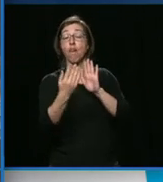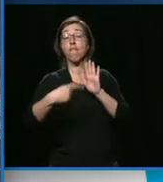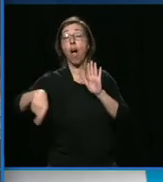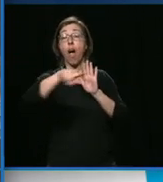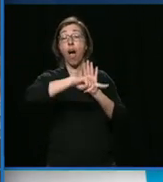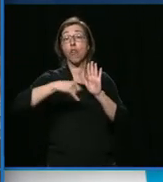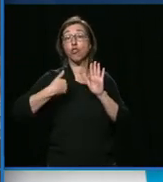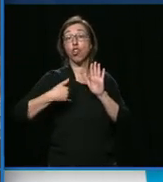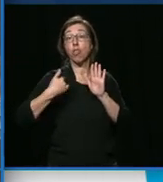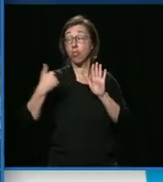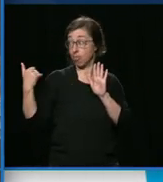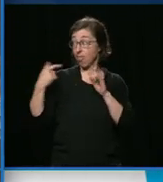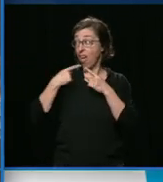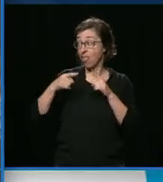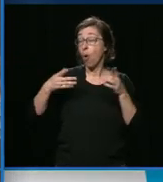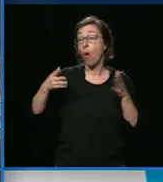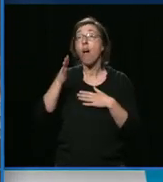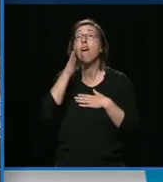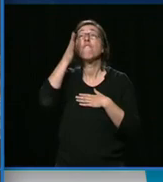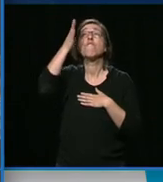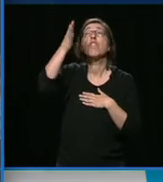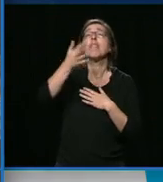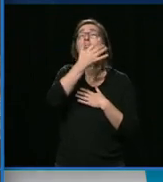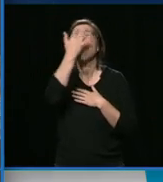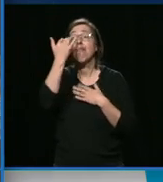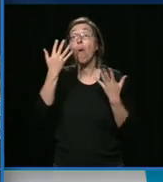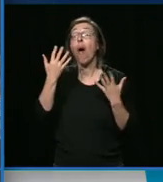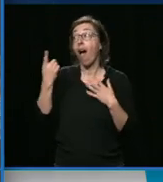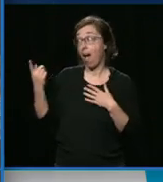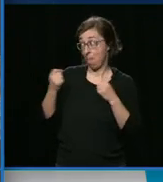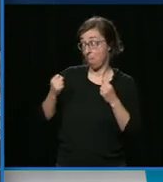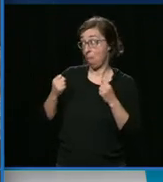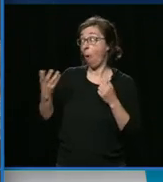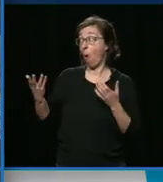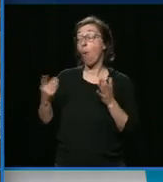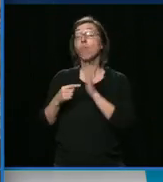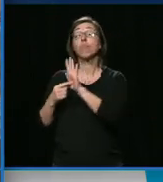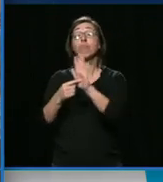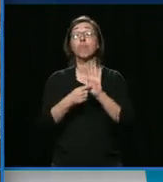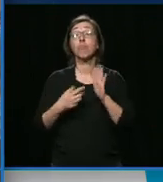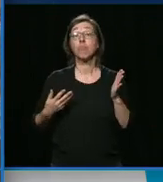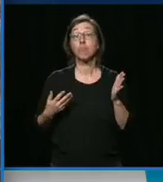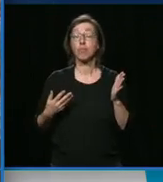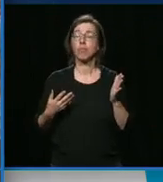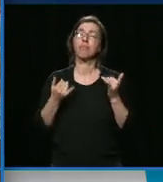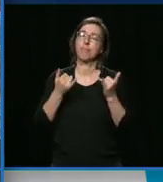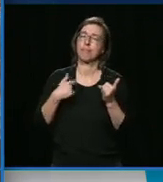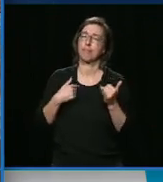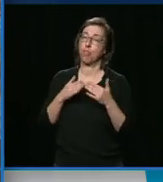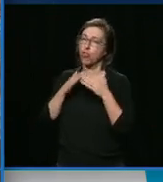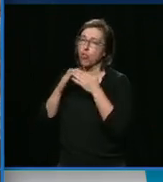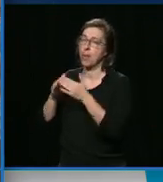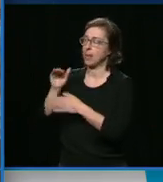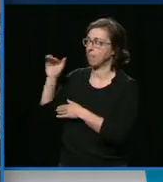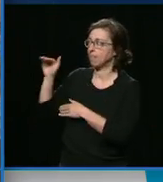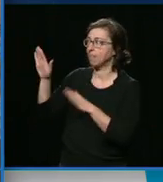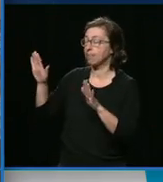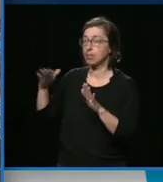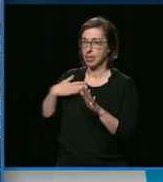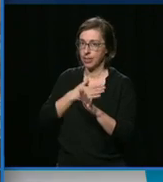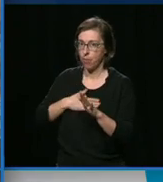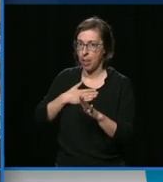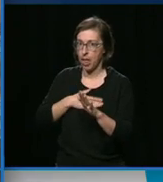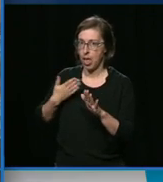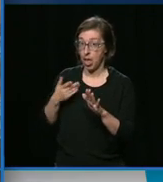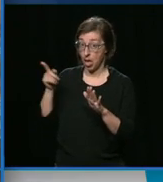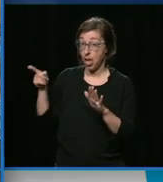J'ai deux questions pour lui très simples ce matin. Est-ce qu'il va donner son feu vert sans condition, sans condition au tramway de